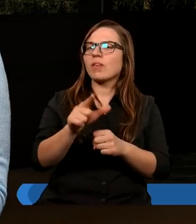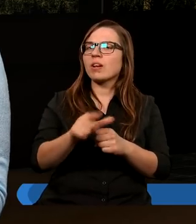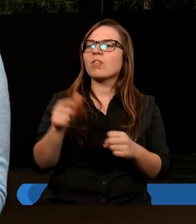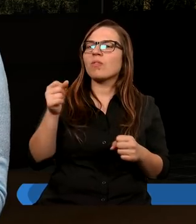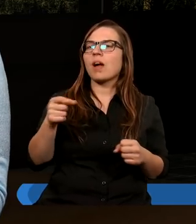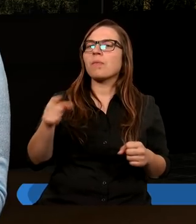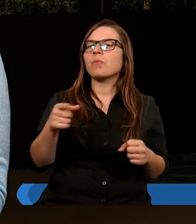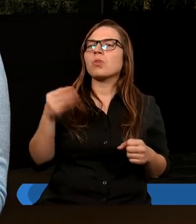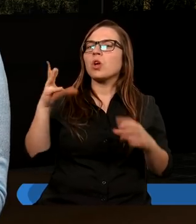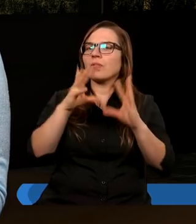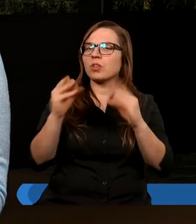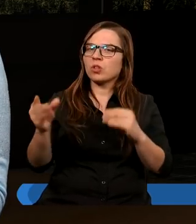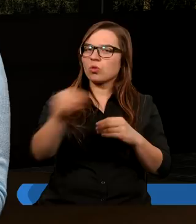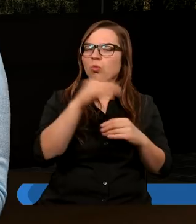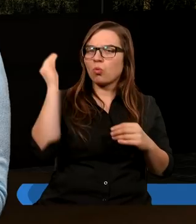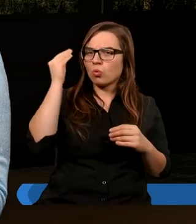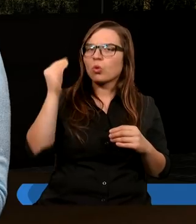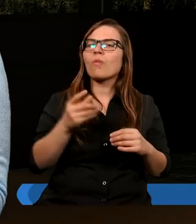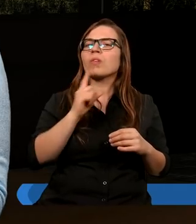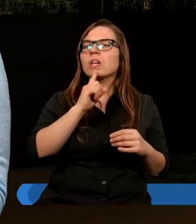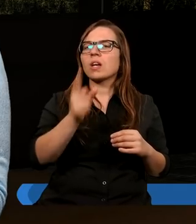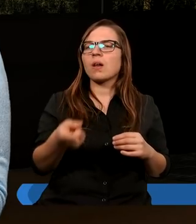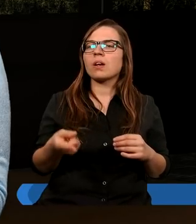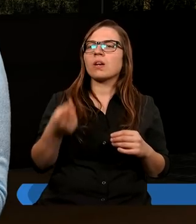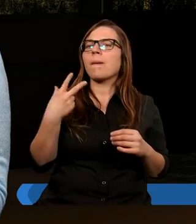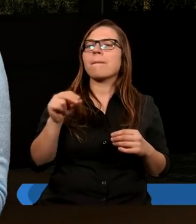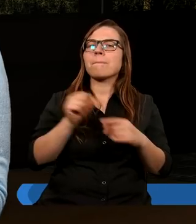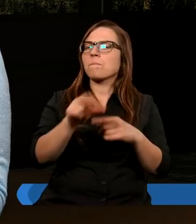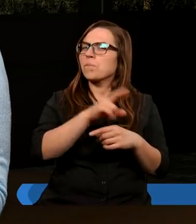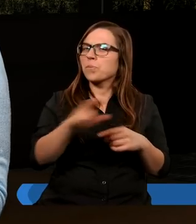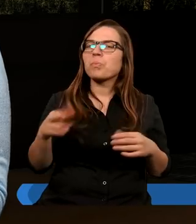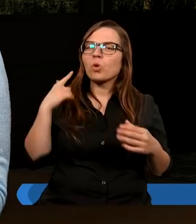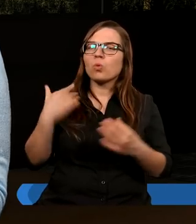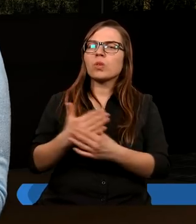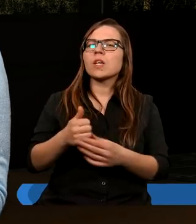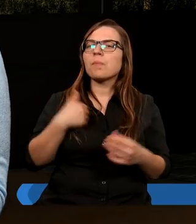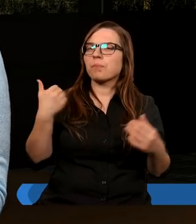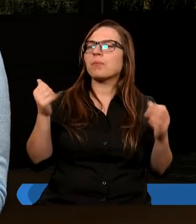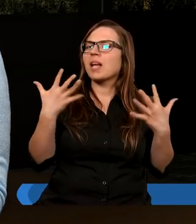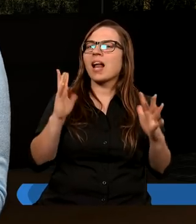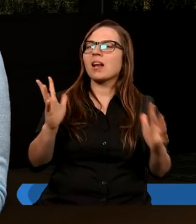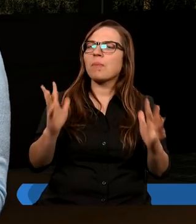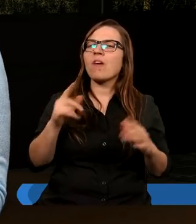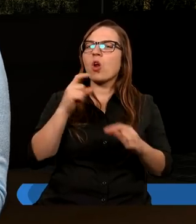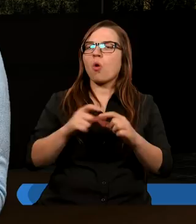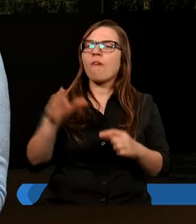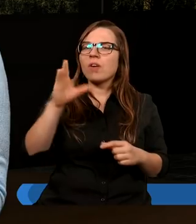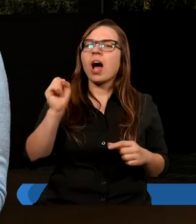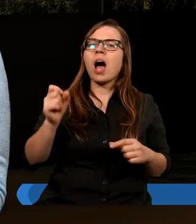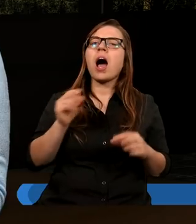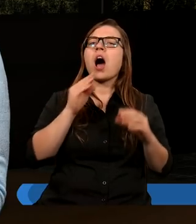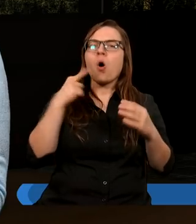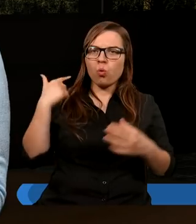zwoławszy wszystkich uczniów, rzekło, nie jest rzeczą słuszną, żebyśmy zaniedbywali Słowo Boże, a